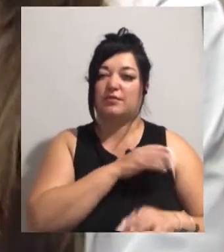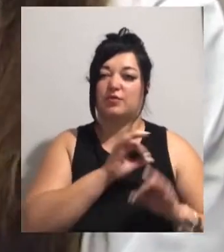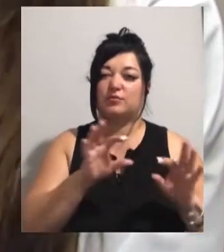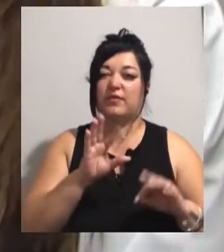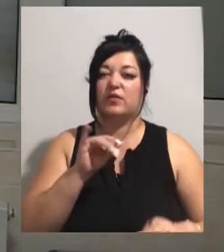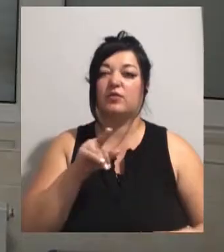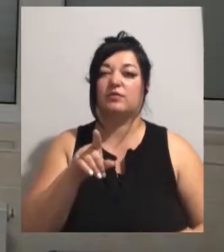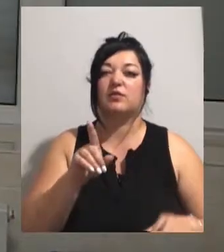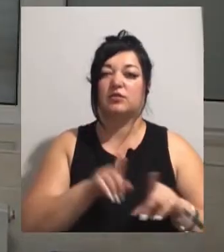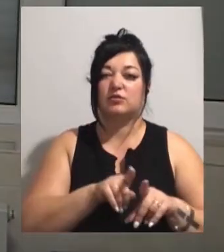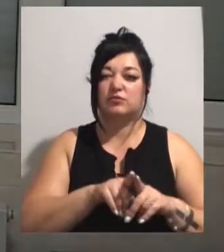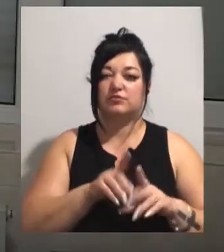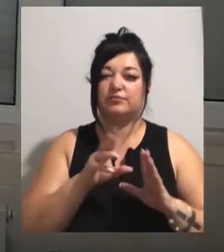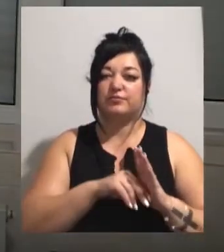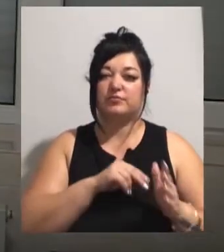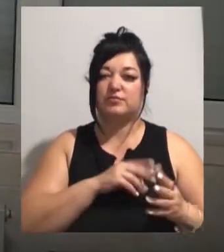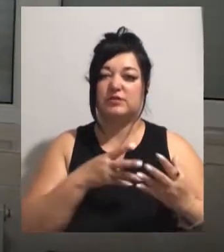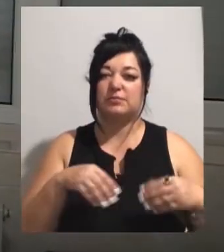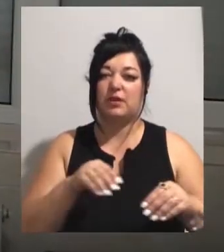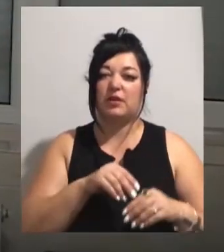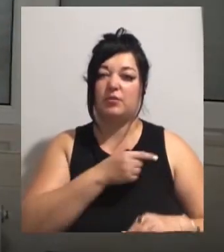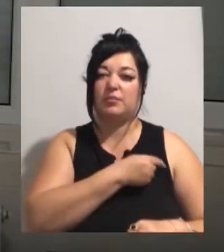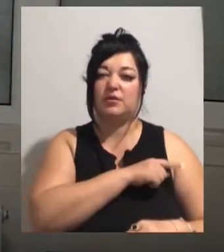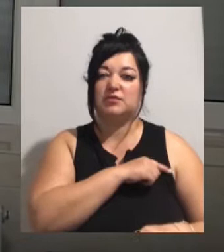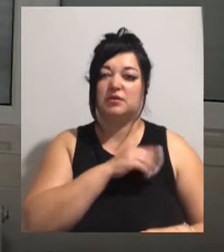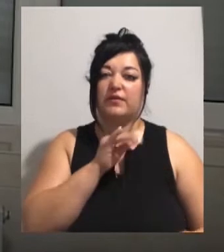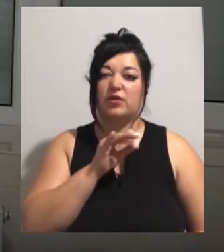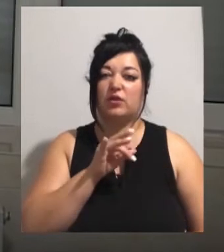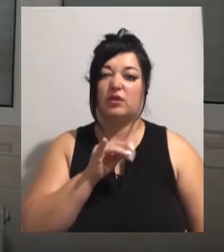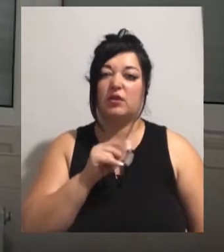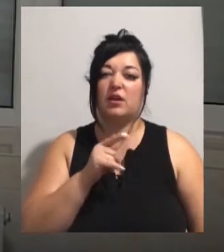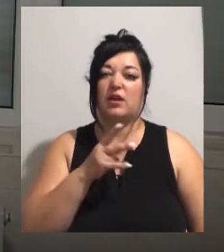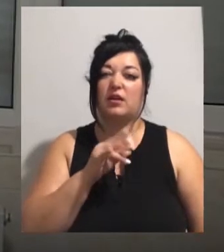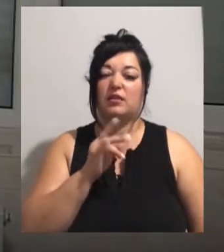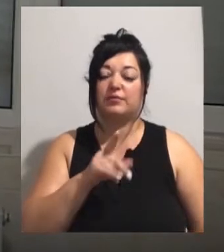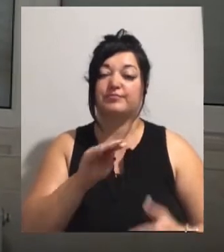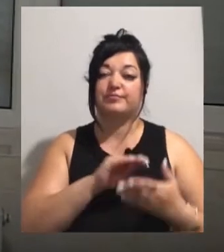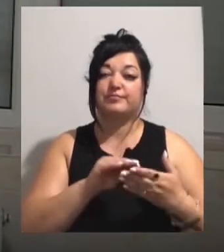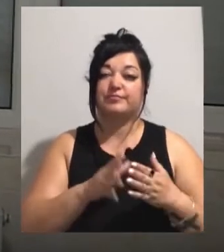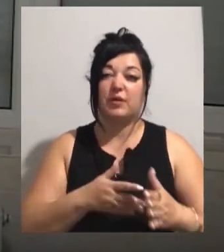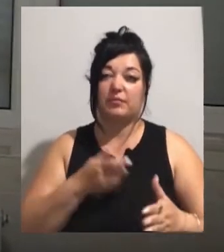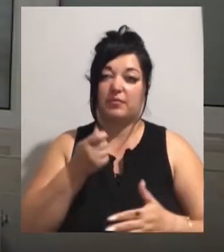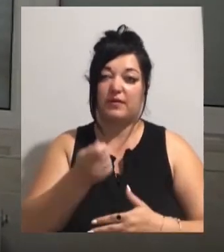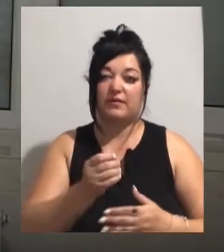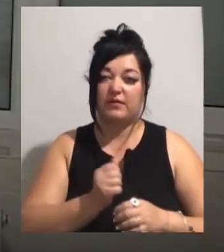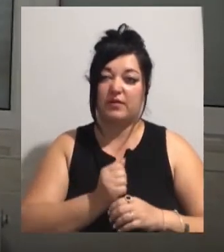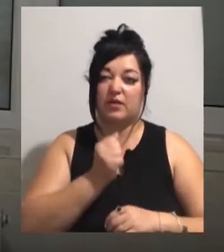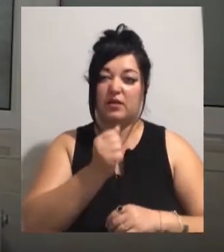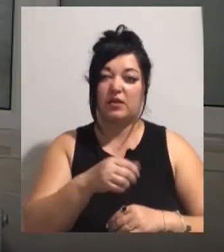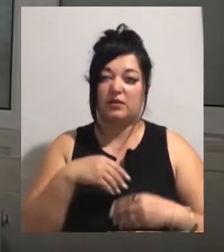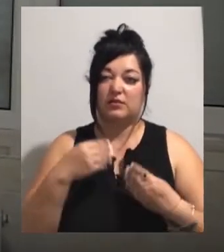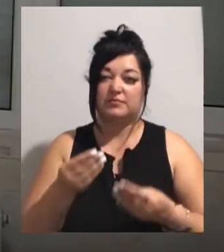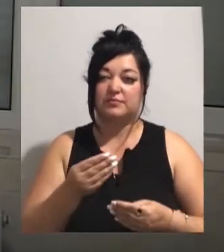сімейної медицини. Сімейні врачи виписують електронне направлення для пацієнтів паліативної допомоги. Тобто